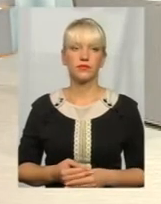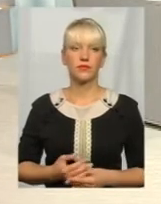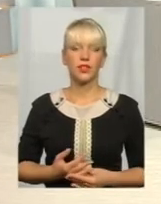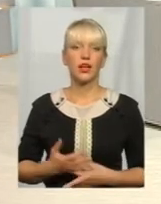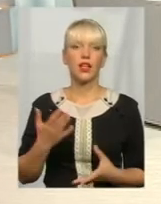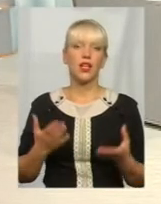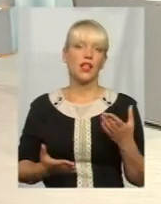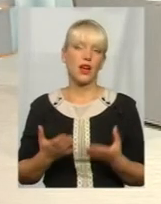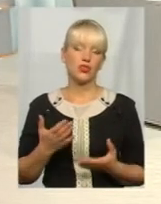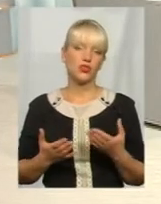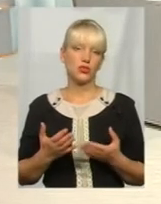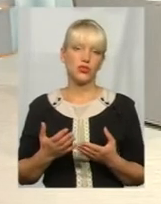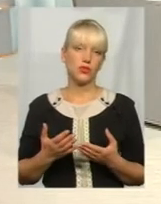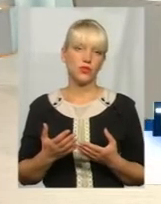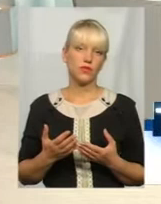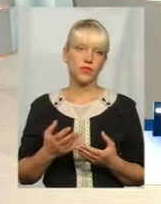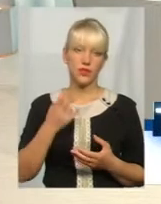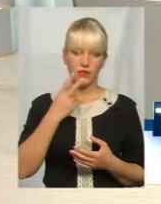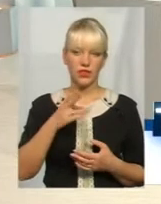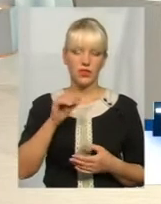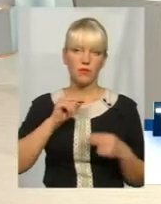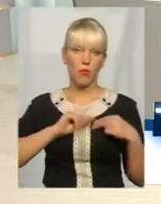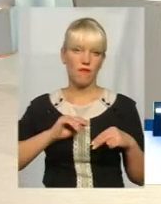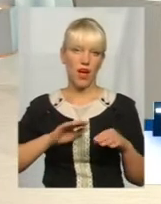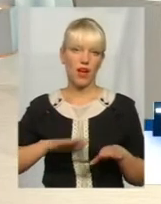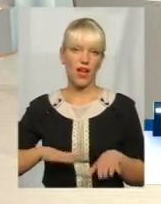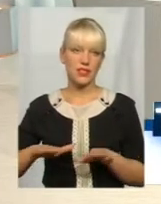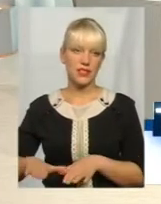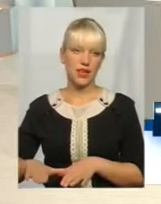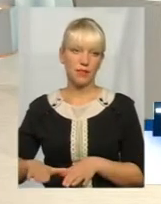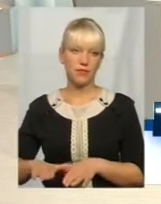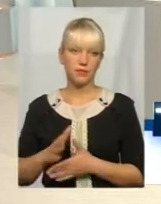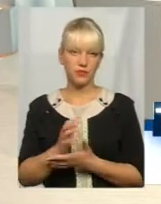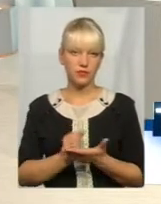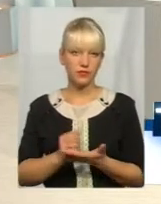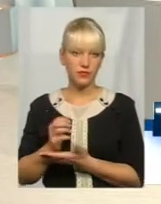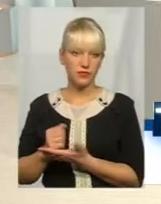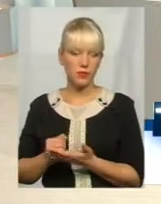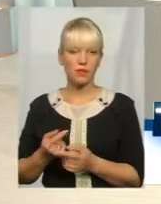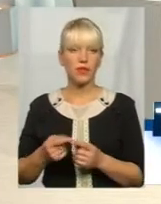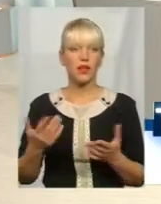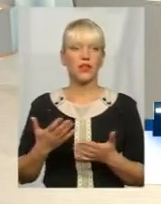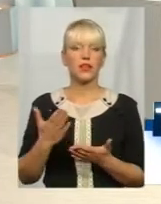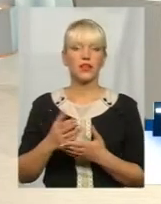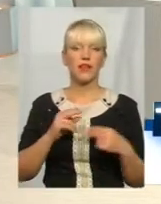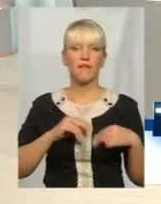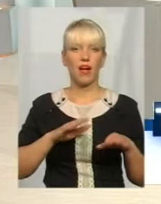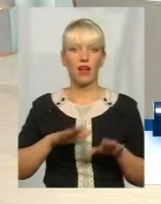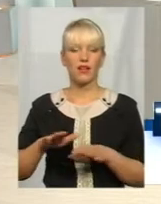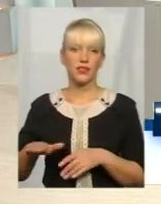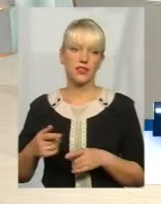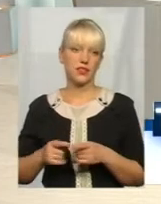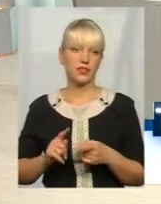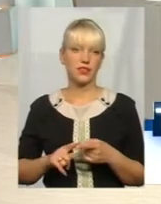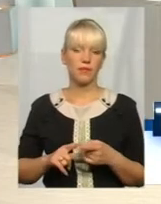Якщо брати зараз по вакансіях, напевно, це можна не має тема, які зараз вакансії? Вакансії зараз